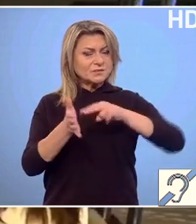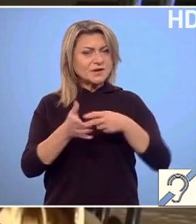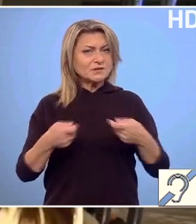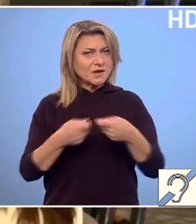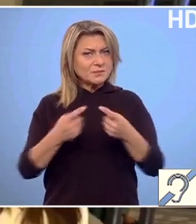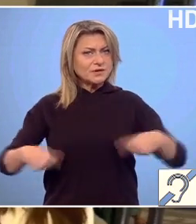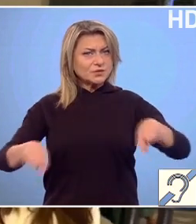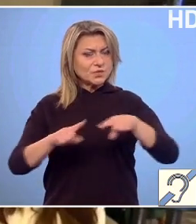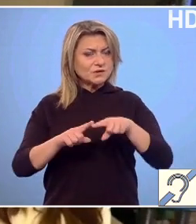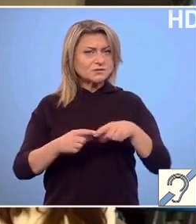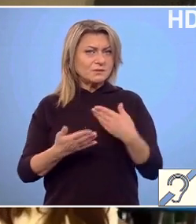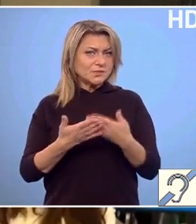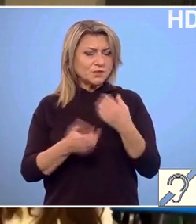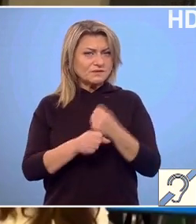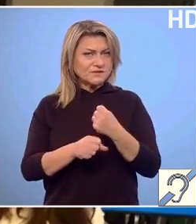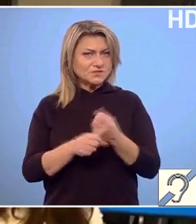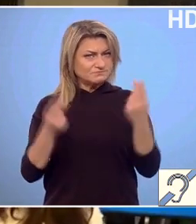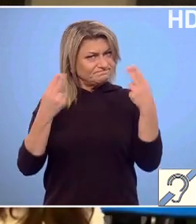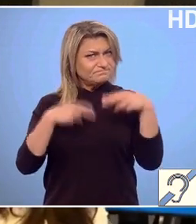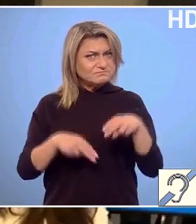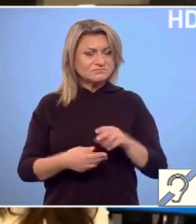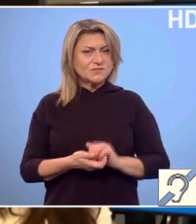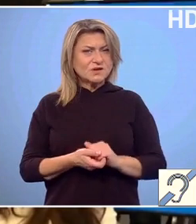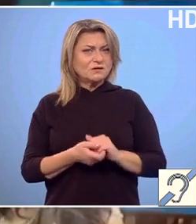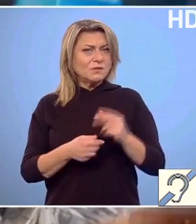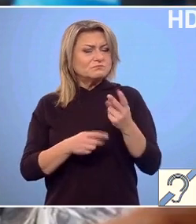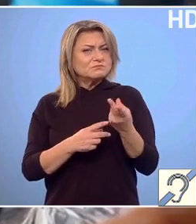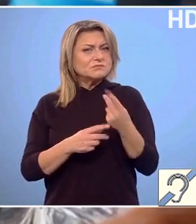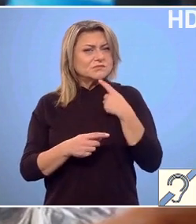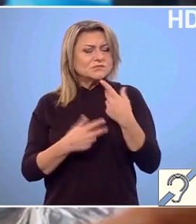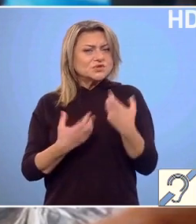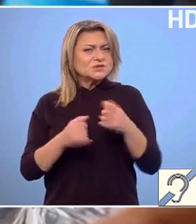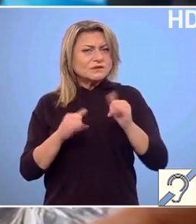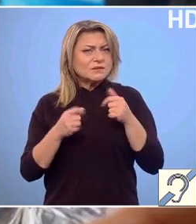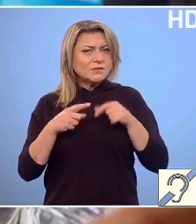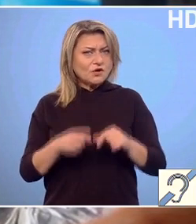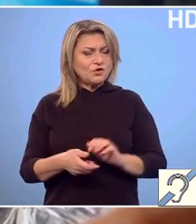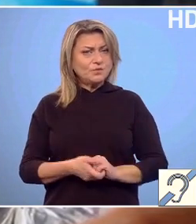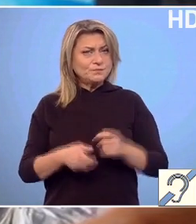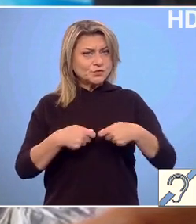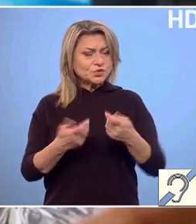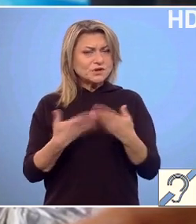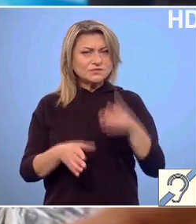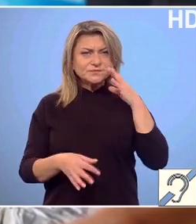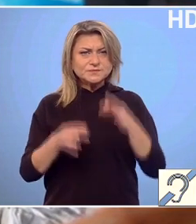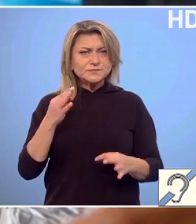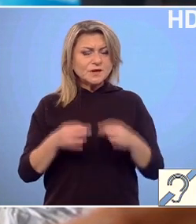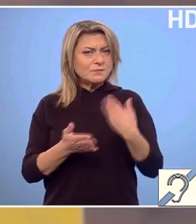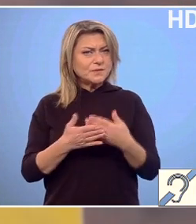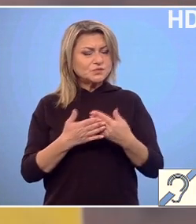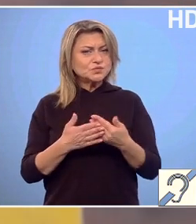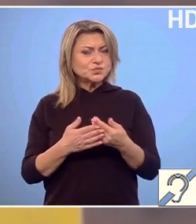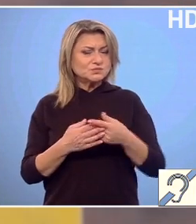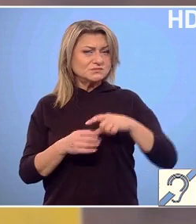noastre la nivel operațional să înțeleagă procesul din spate. Tot acest sistem a fost gândit chiar și pentru